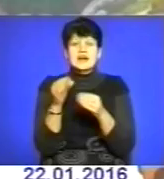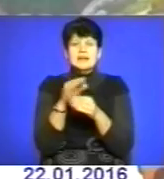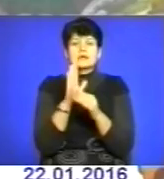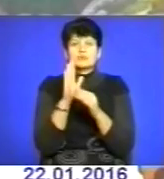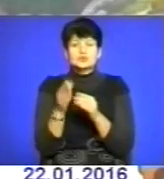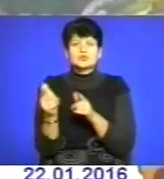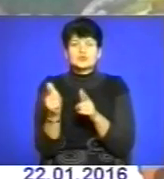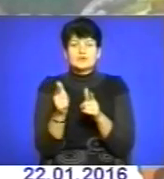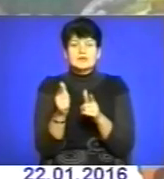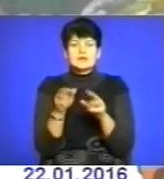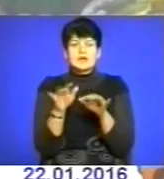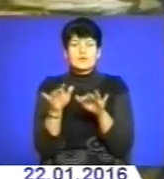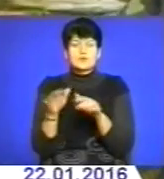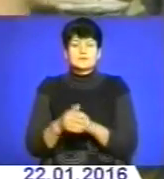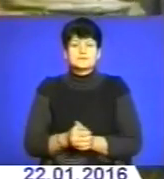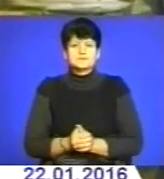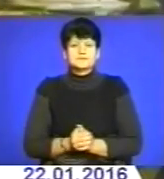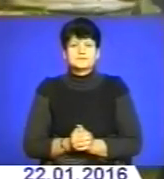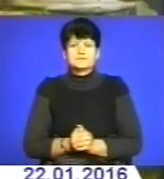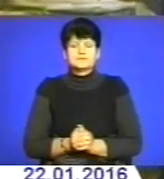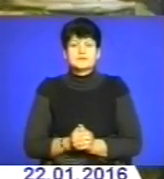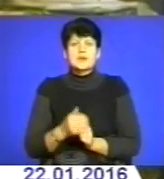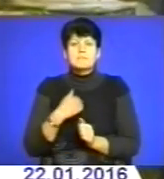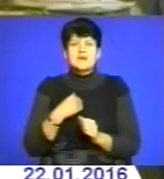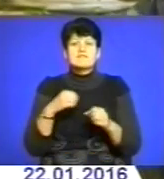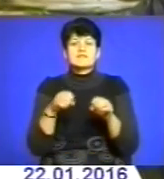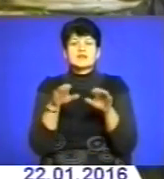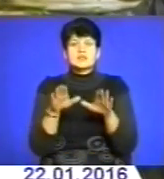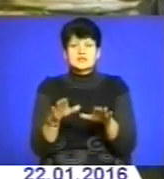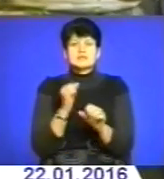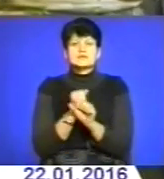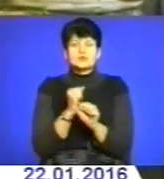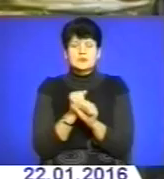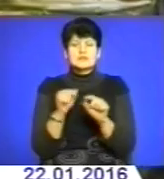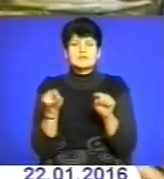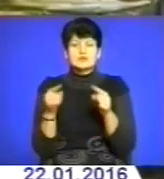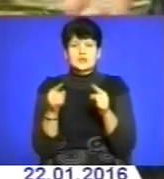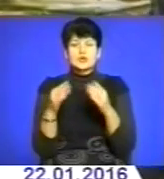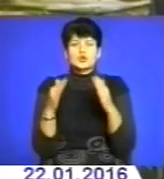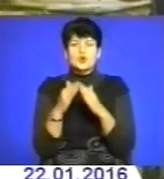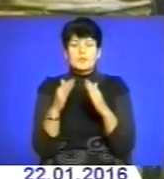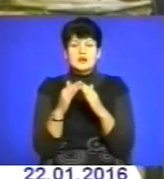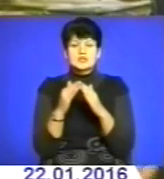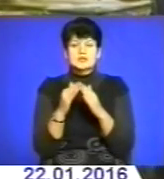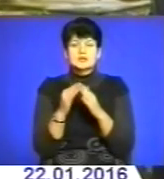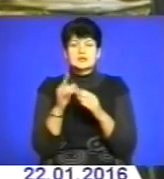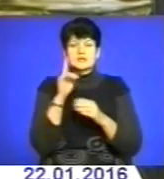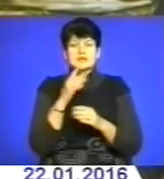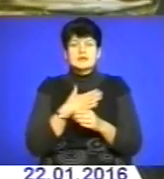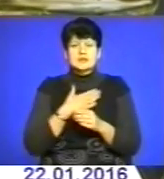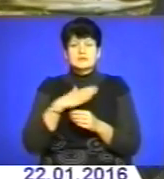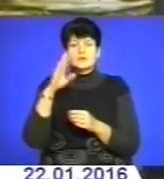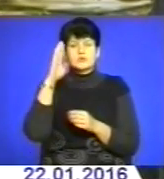готувати на вогні. Ми вирішили створити такий домашній затишок нашим бійцям,